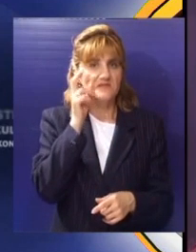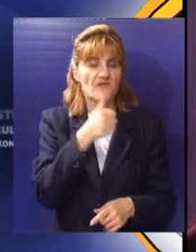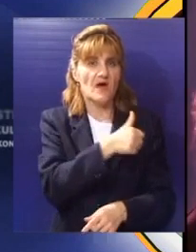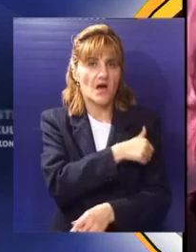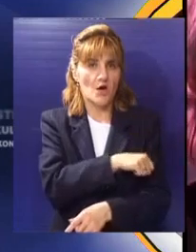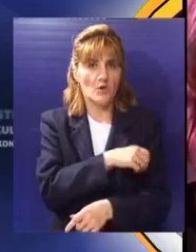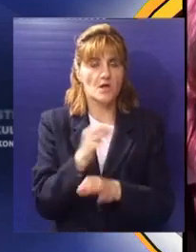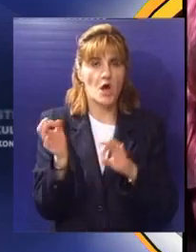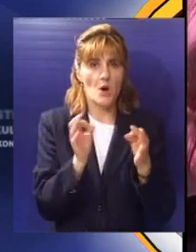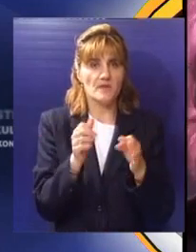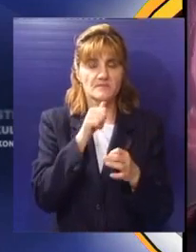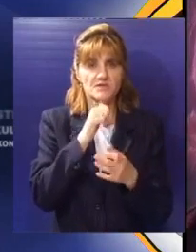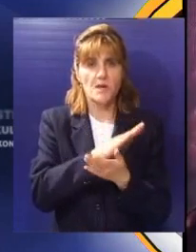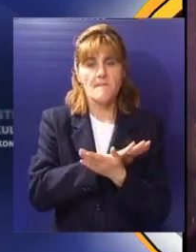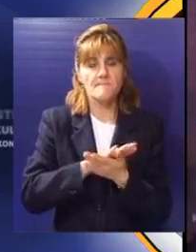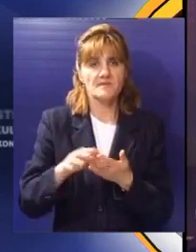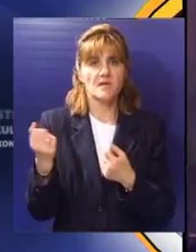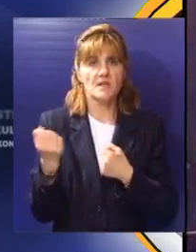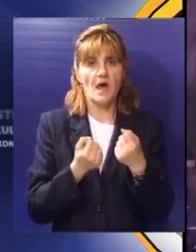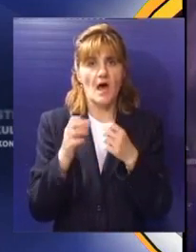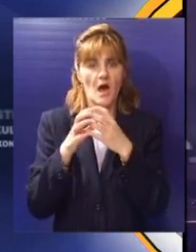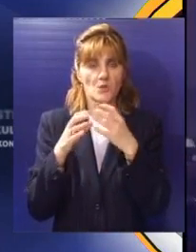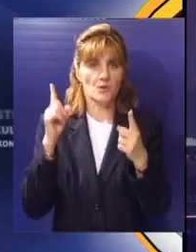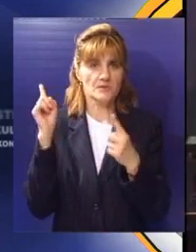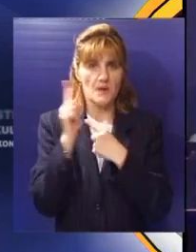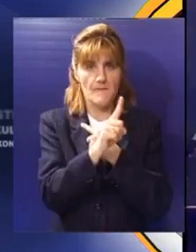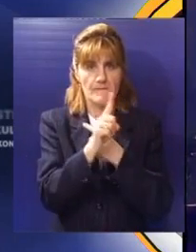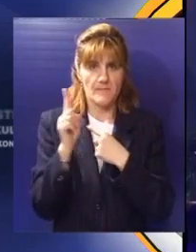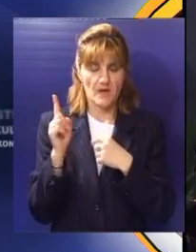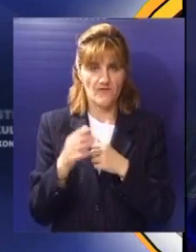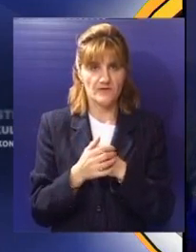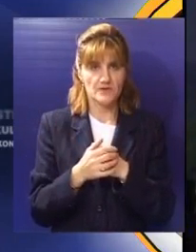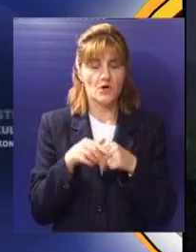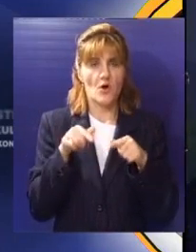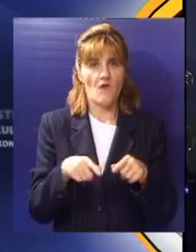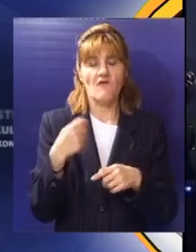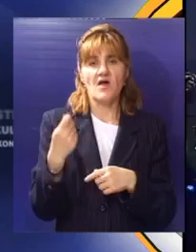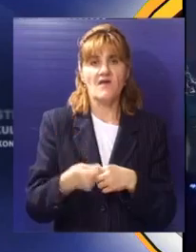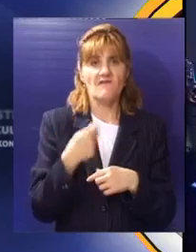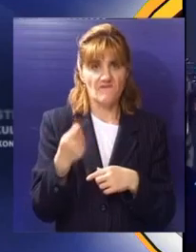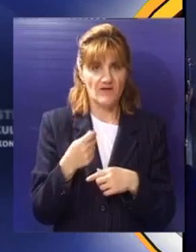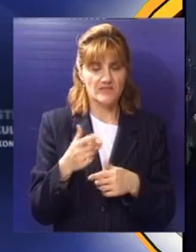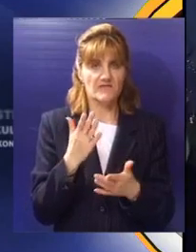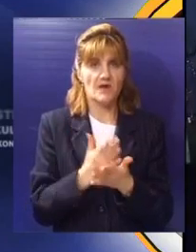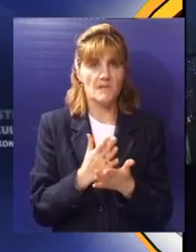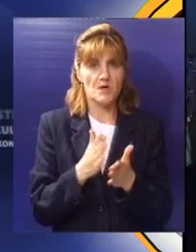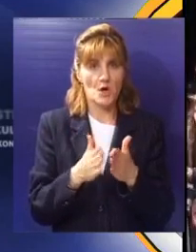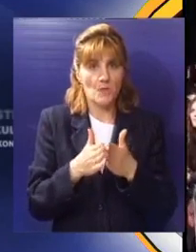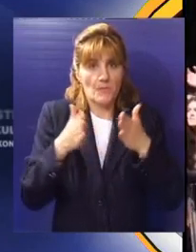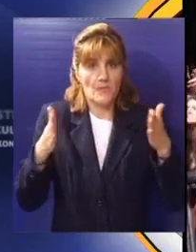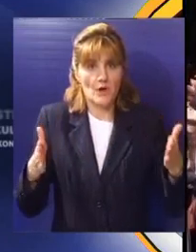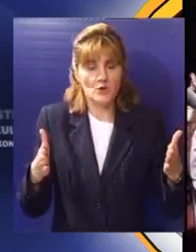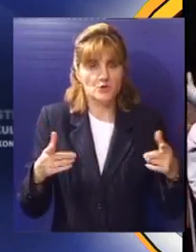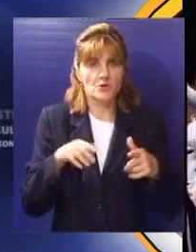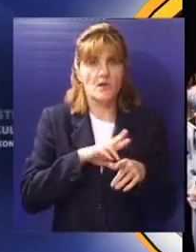posetioce festivala obezbiđen je besplatan autobuski prevoz. Neponovljivi deo Trench Town iskustva je festivalski kamp koji je ove godine nešto proširen